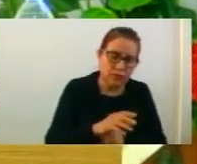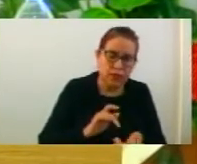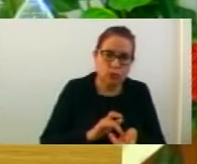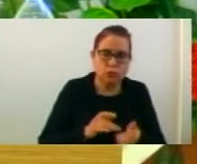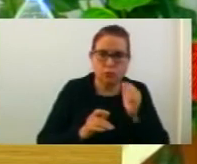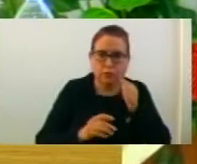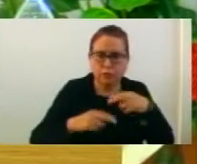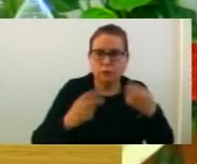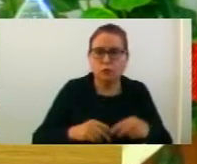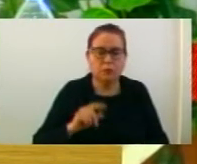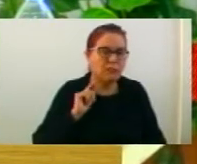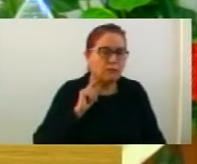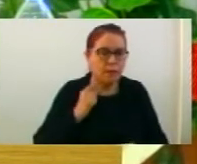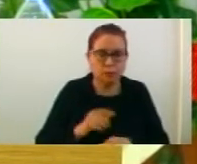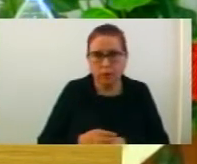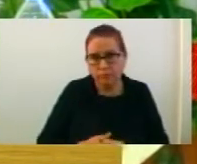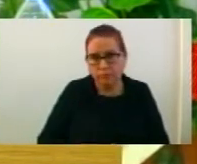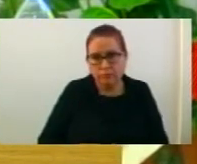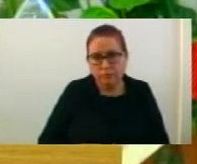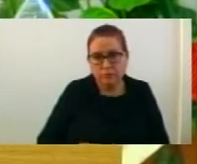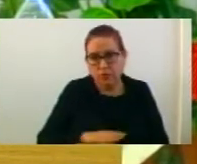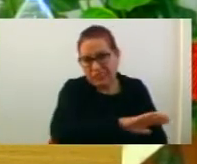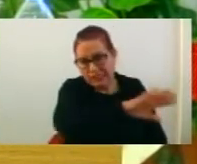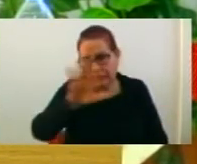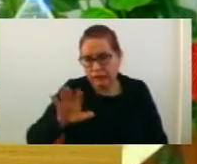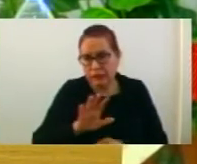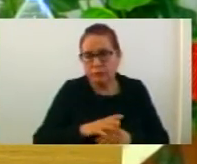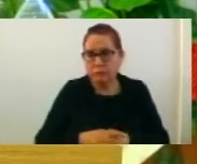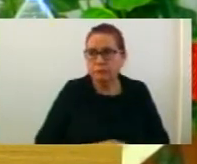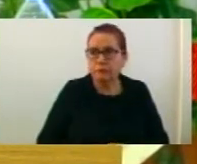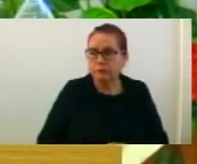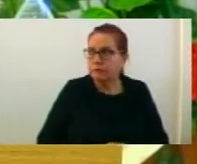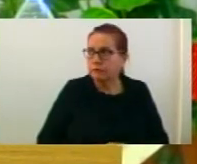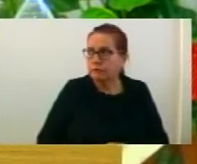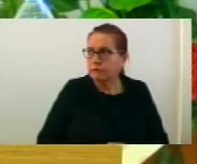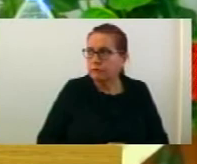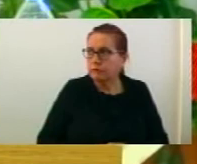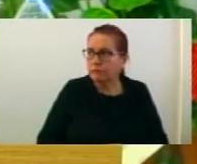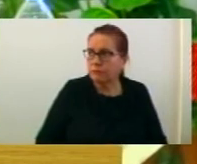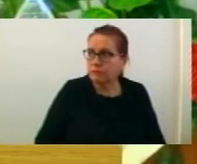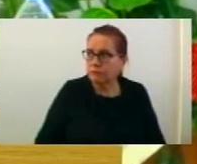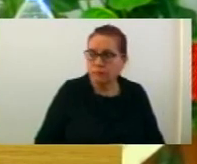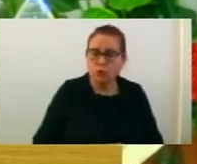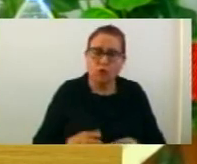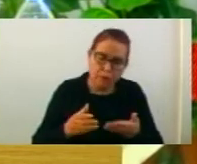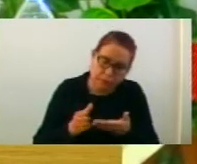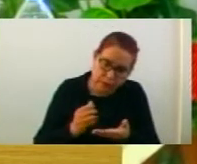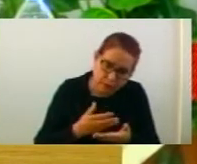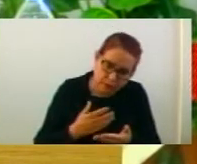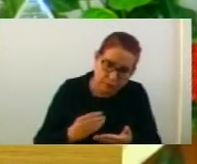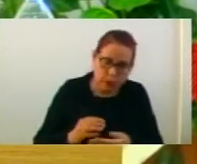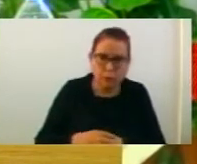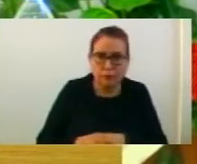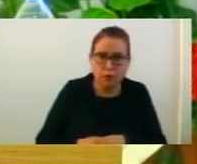на днем ряда. Това ке е с рамата за сите нас. Бидеки в оваа библиотека дойгат